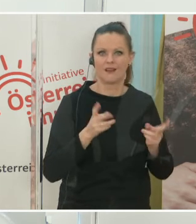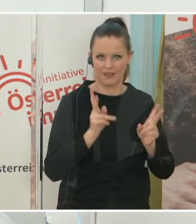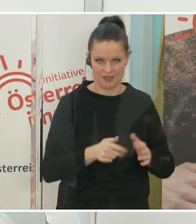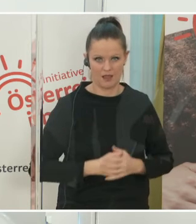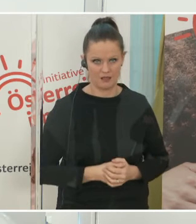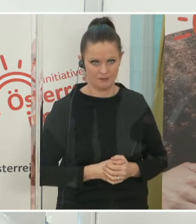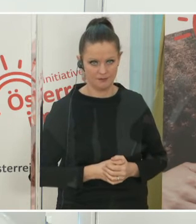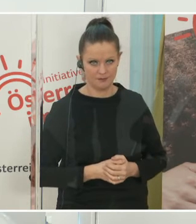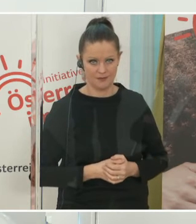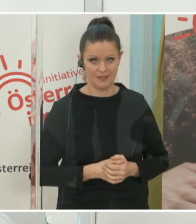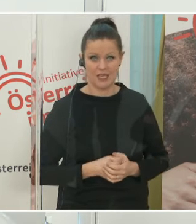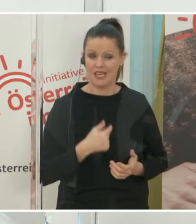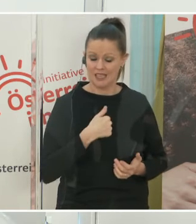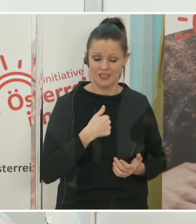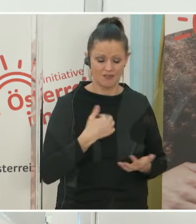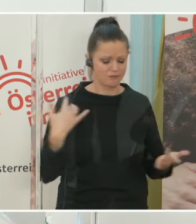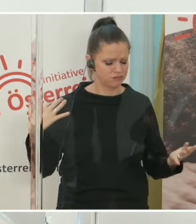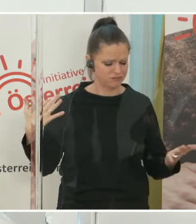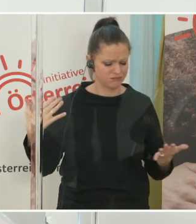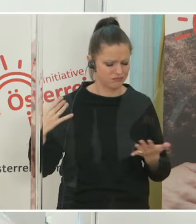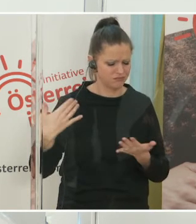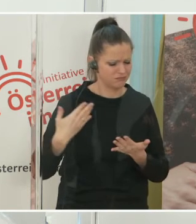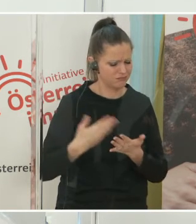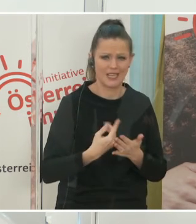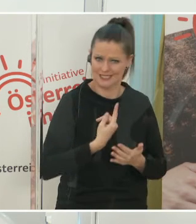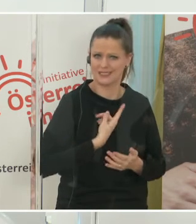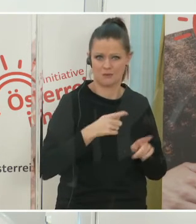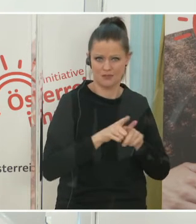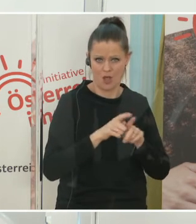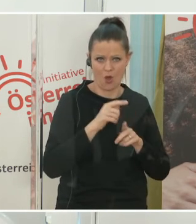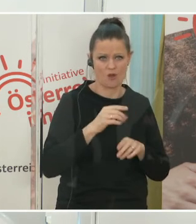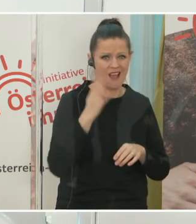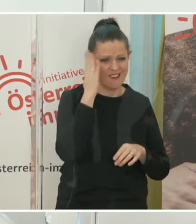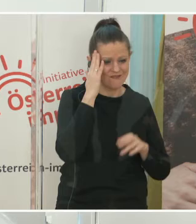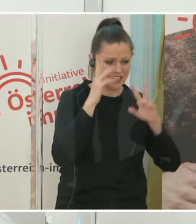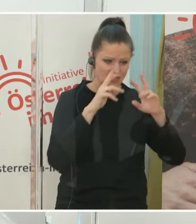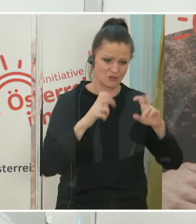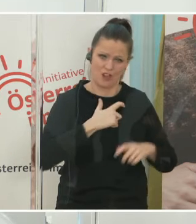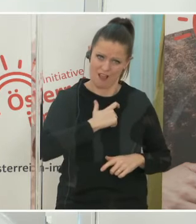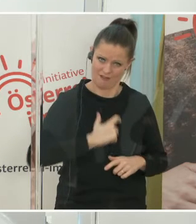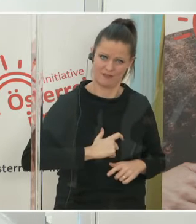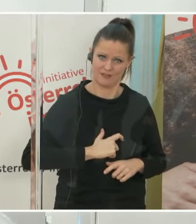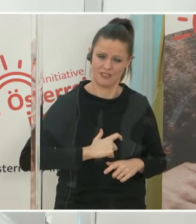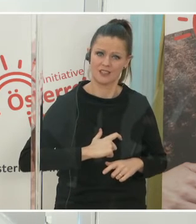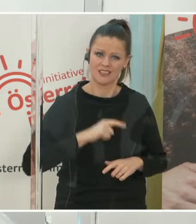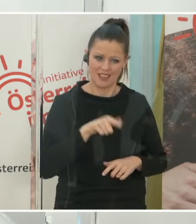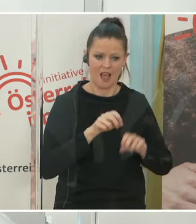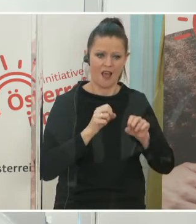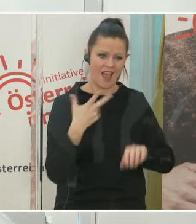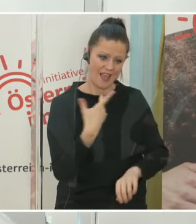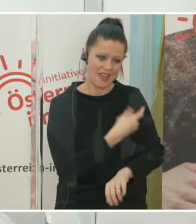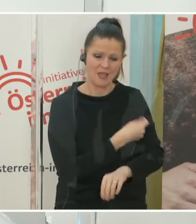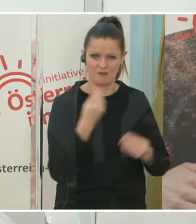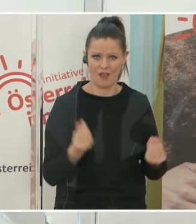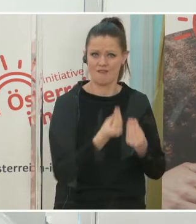als wirklich langjährige, auch Wissenschaftlerin im Bereich des Impfwesens sagen,